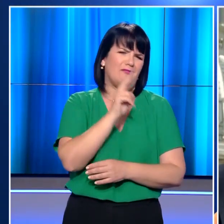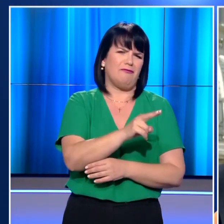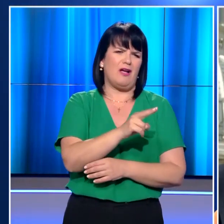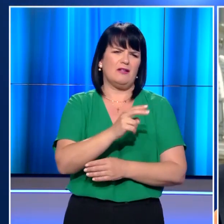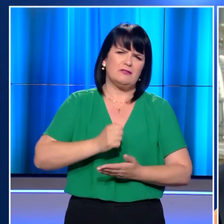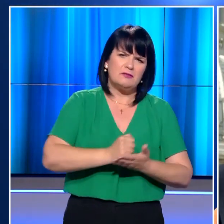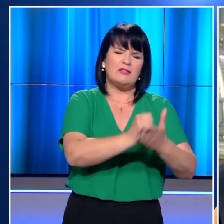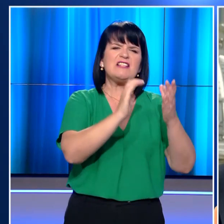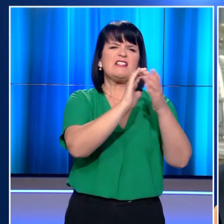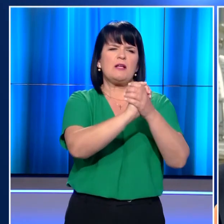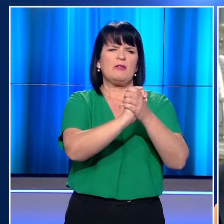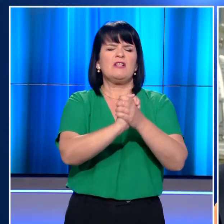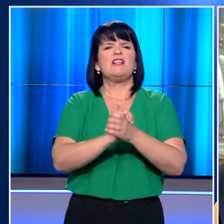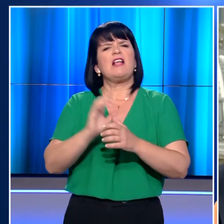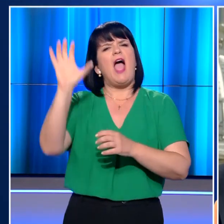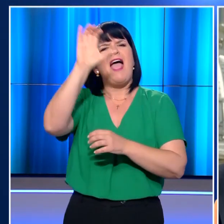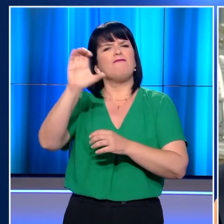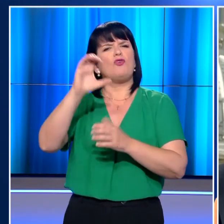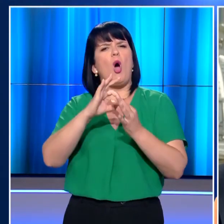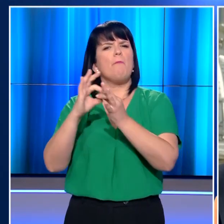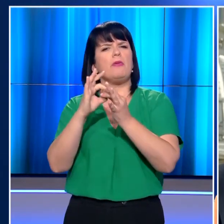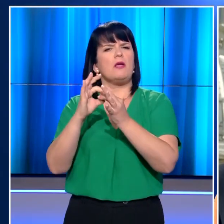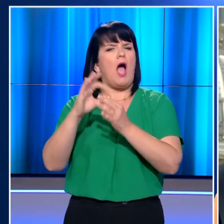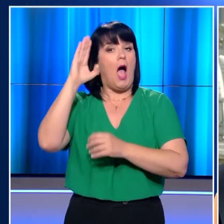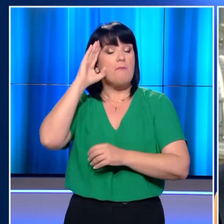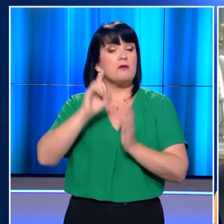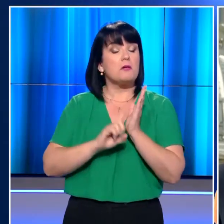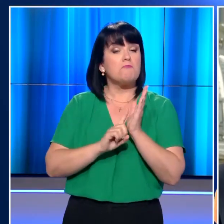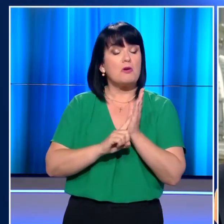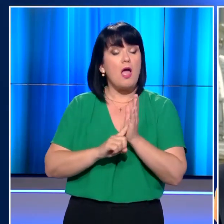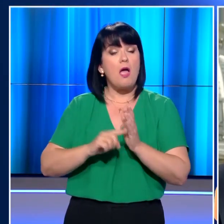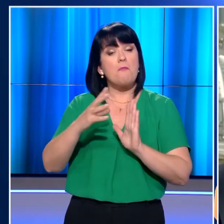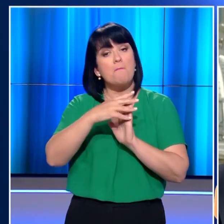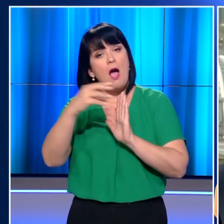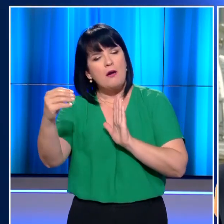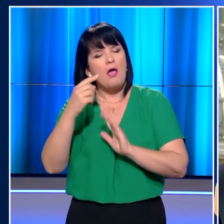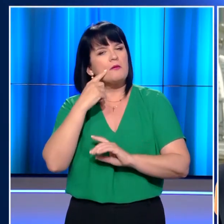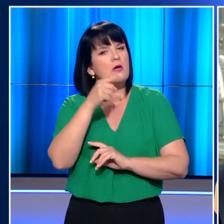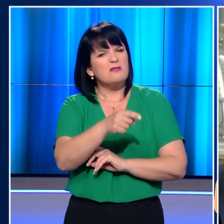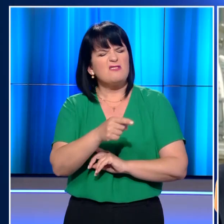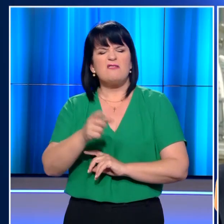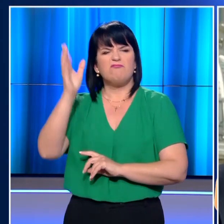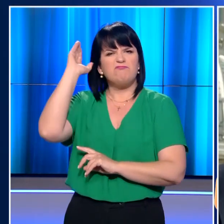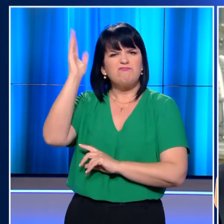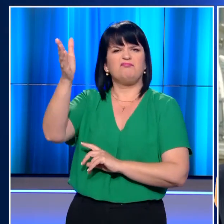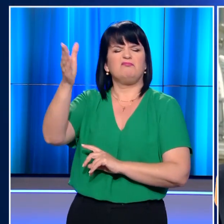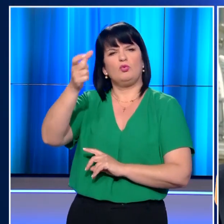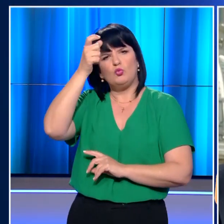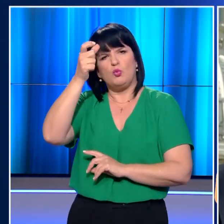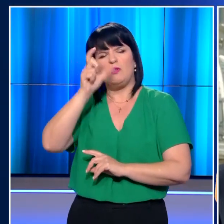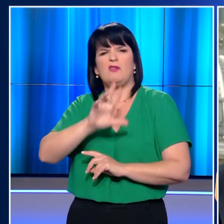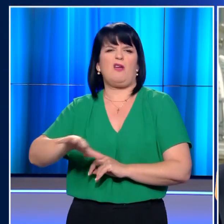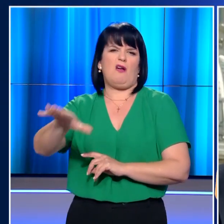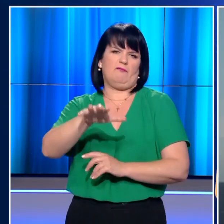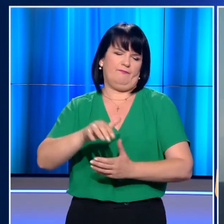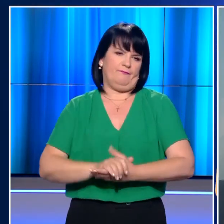αλληλεγγύη με τους συμμάχους και τους φίλους μας στην Ευρώπη, οι Ηνωμένες Πολιτείες θα πρέπει να ακολουθήσουν το παραδειγμά τους και να επιβάλλουν αμέσως κυρώσεις σε αυτά